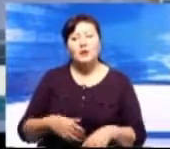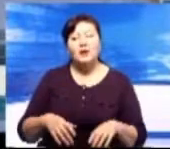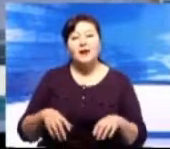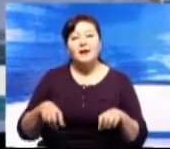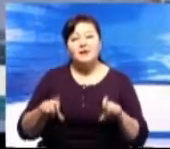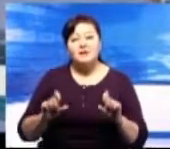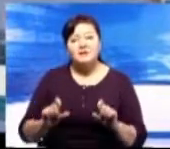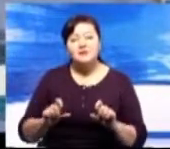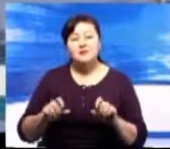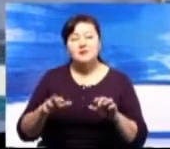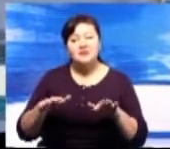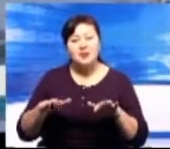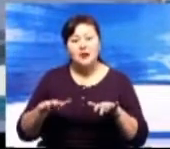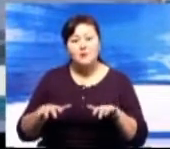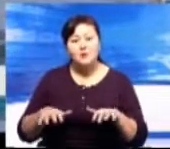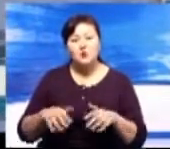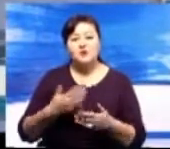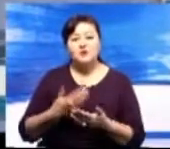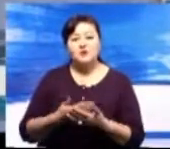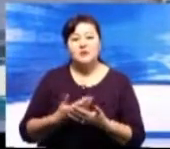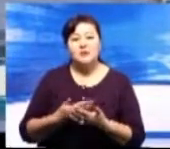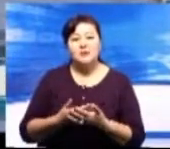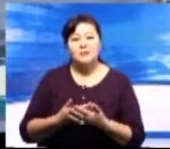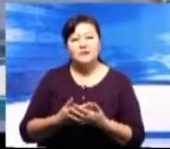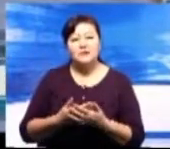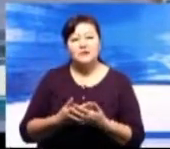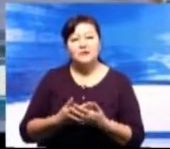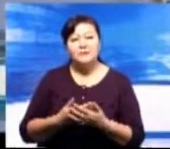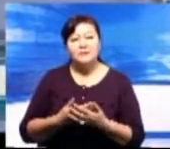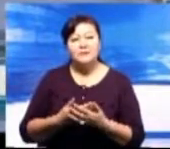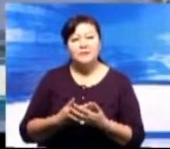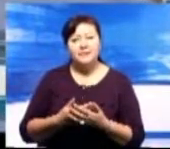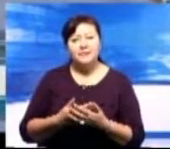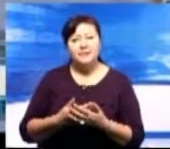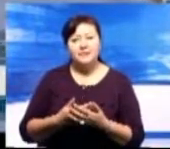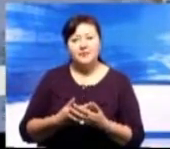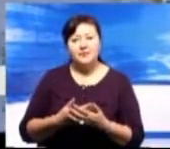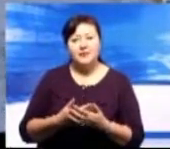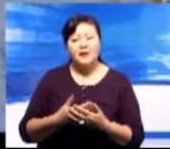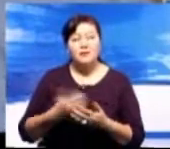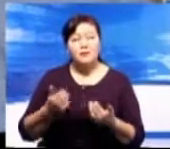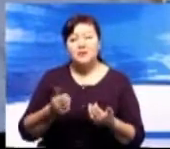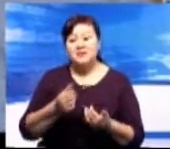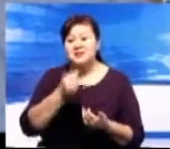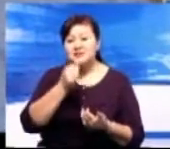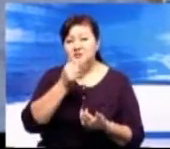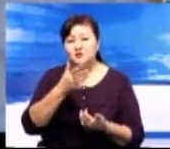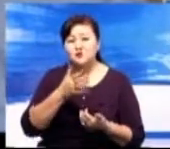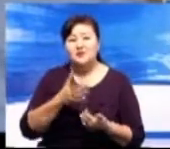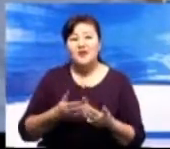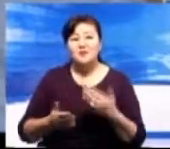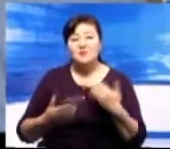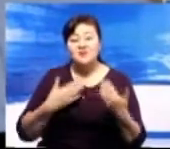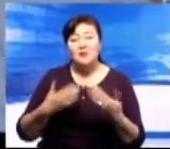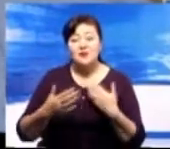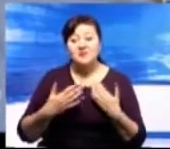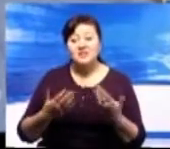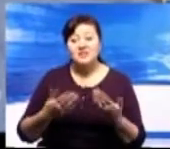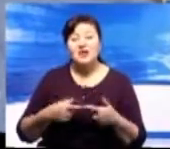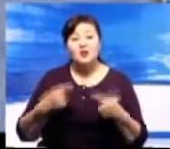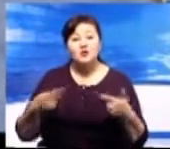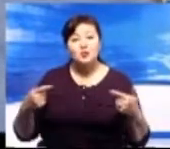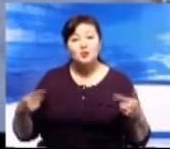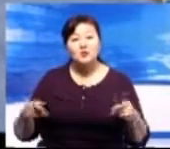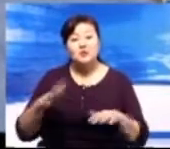рабочих местах за компьютерами. И такие мероприятия позволяют не только пообщаться в неформальной обстановке с коллегами, с других